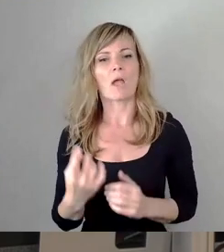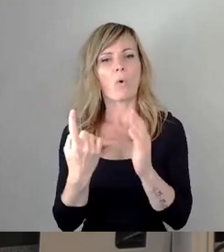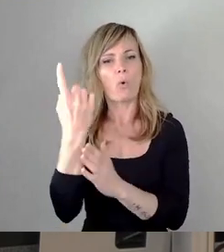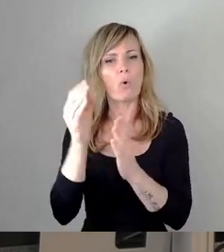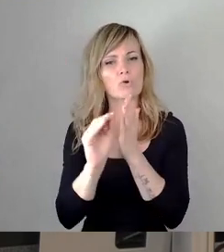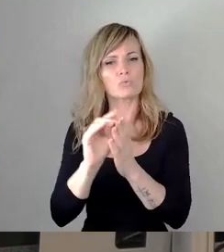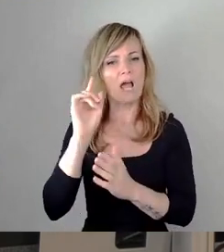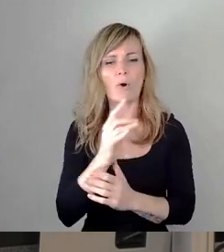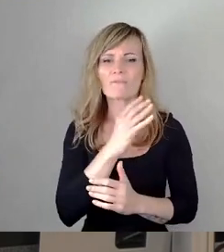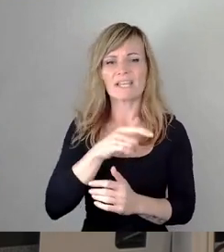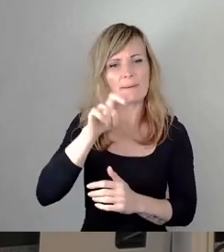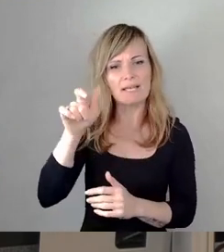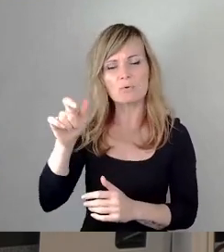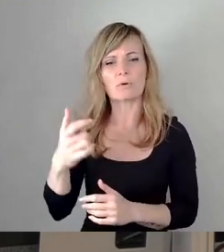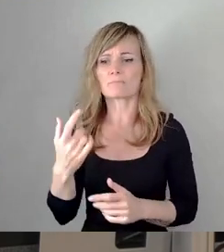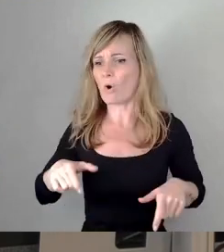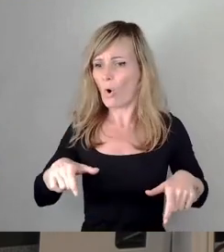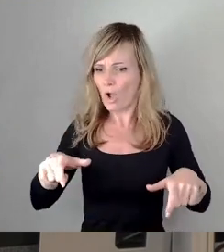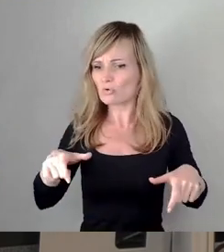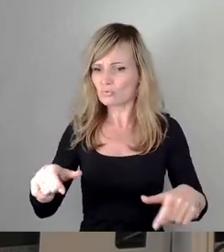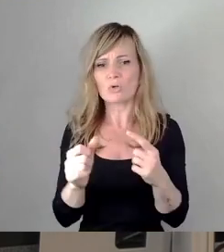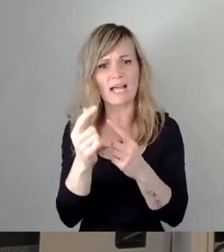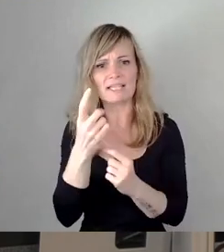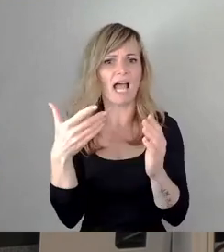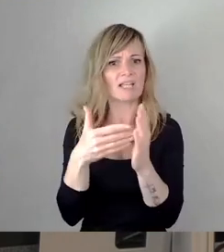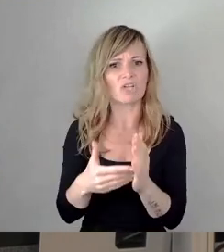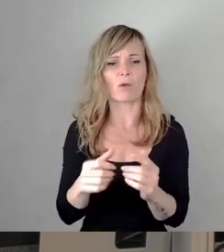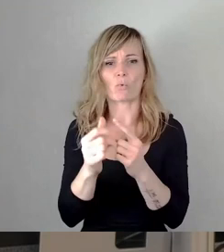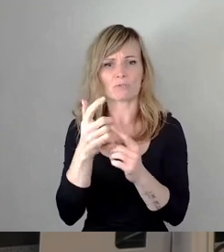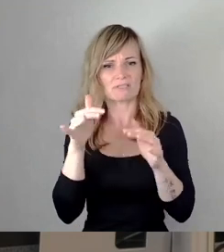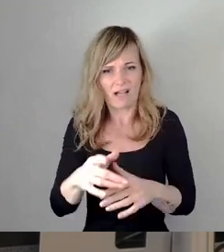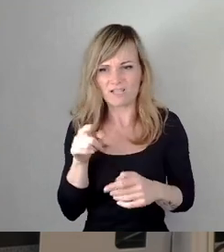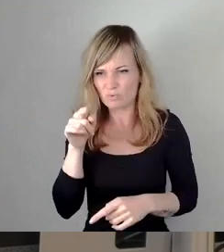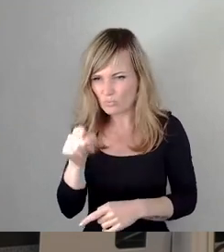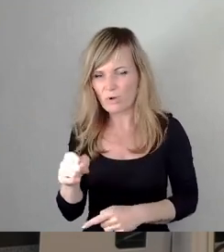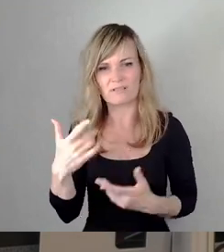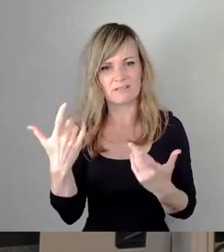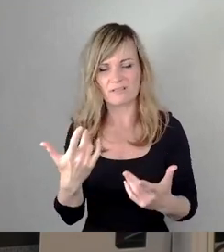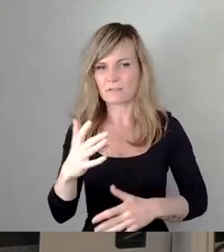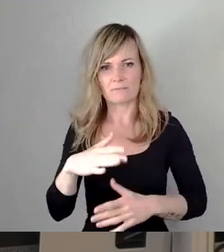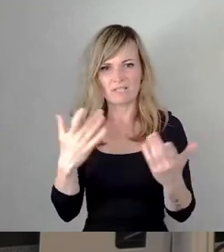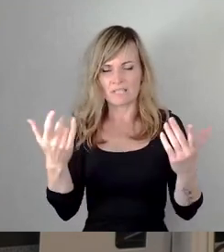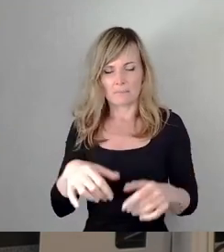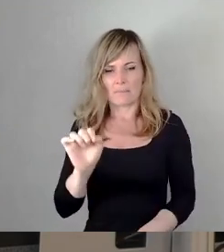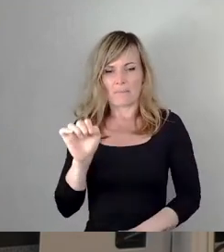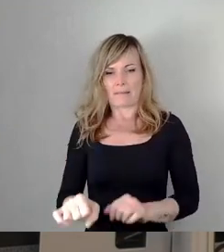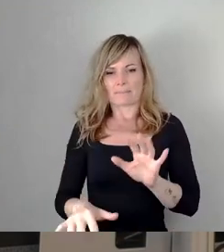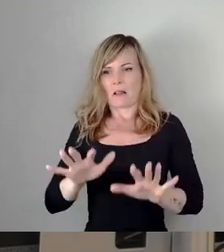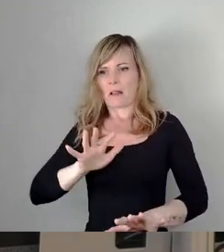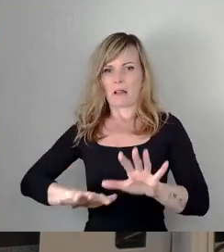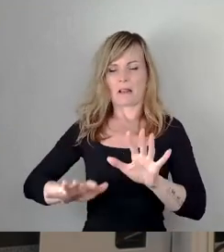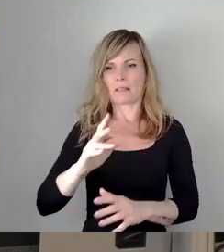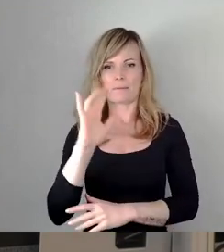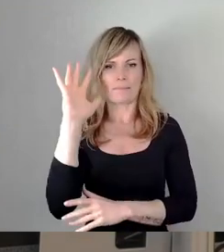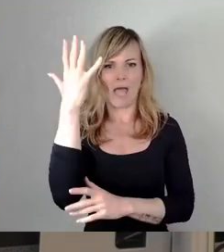zum Beispiel im Rollstuhl sitzen, die andere Einschränkungen haben. Die werden dort tatsächlich völlig ausgebremst dadurch, dass da überall Bäume stehen, um die